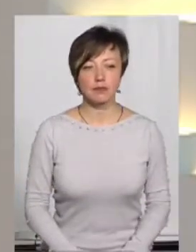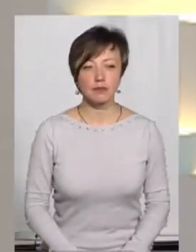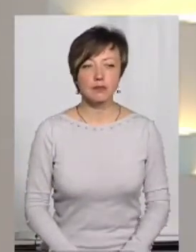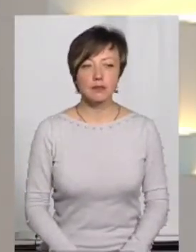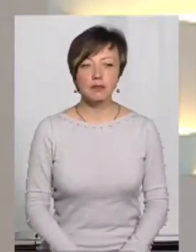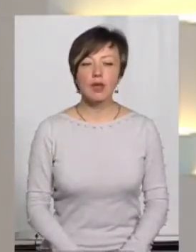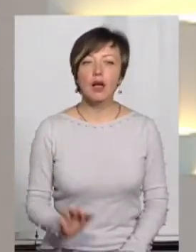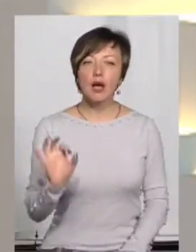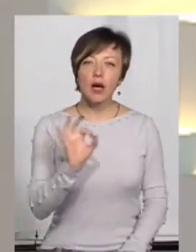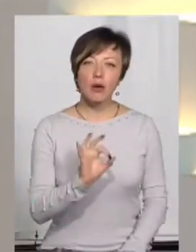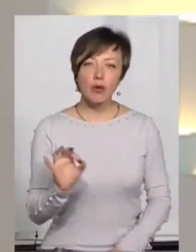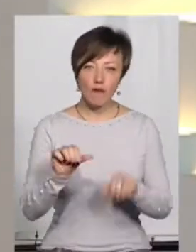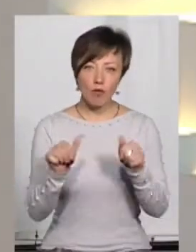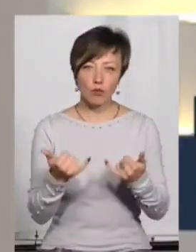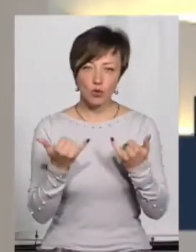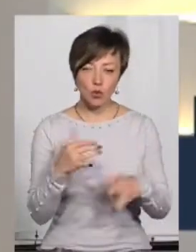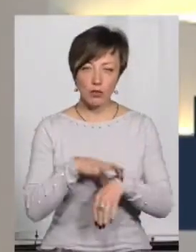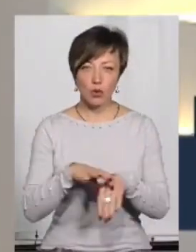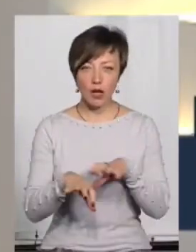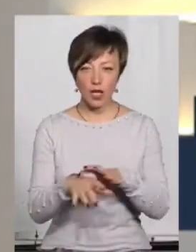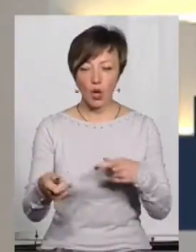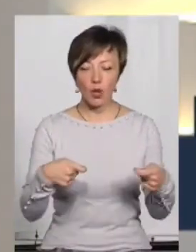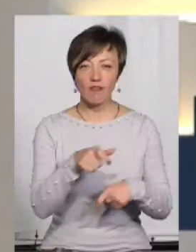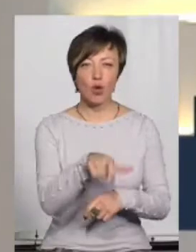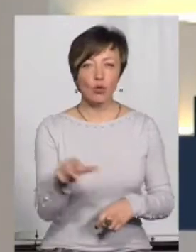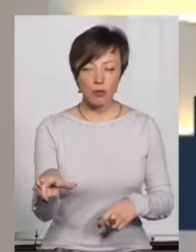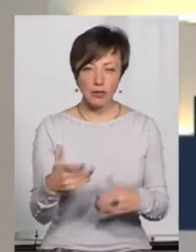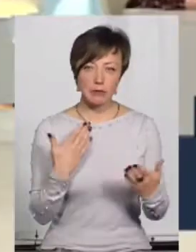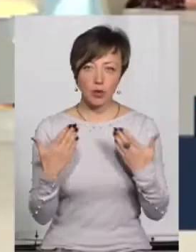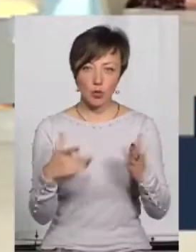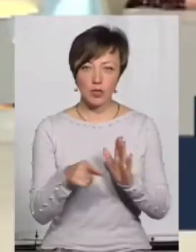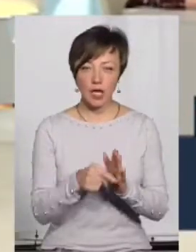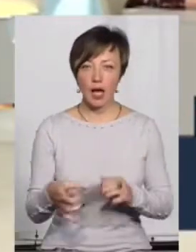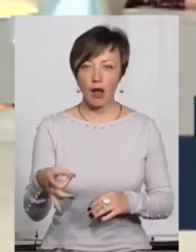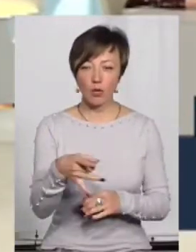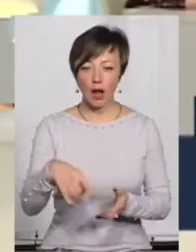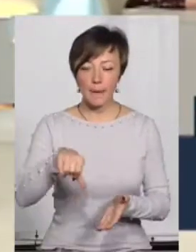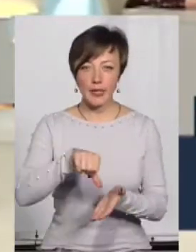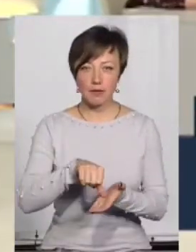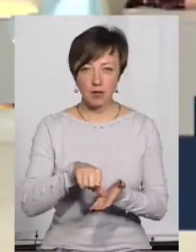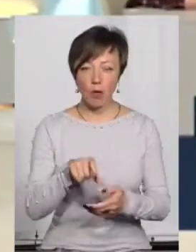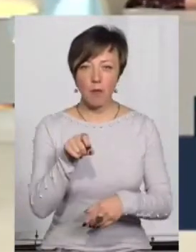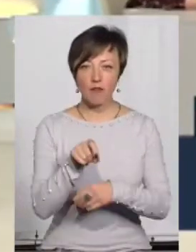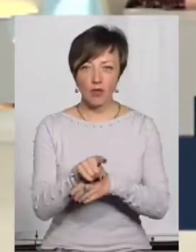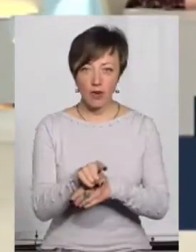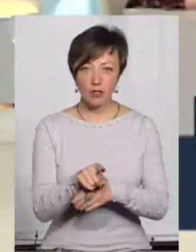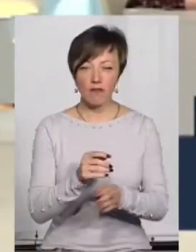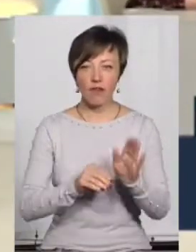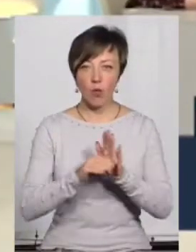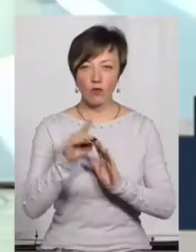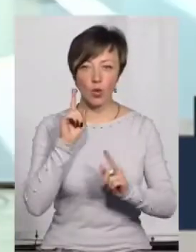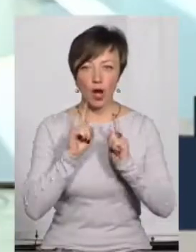Про форми сучасного рабства і, власне, торгівлі людьми спілкуємося з регіональною представницею Уповноваженого